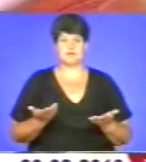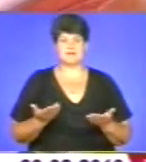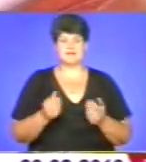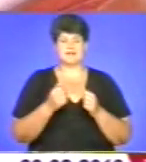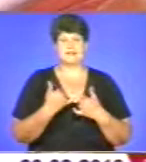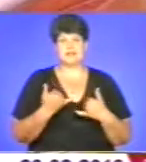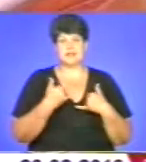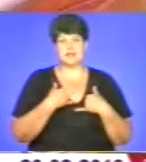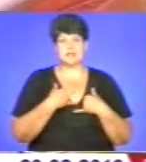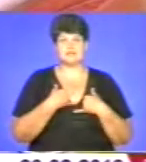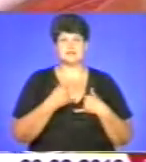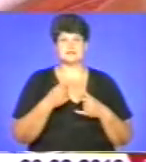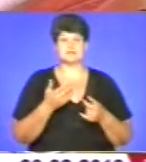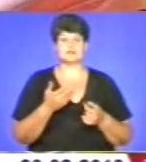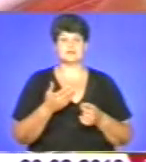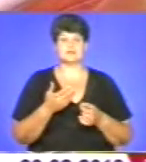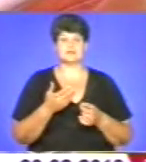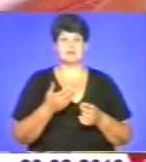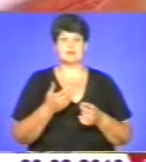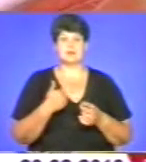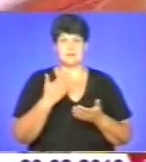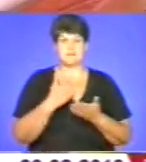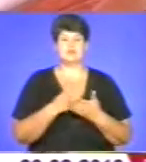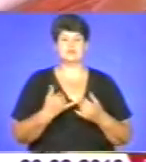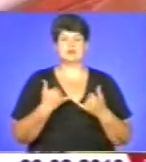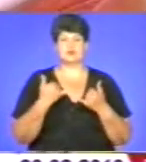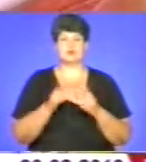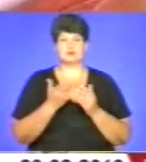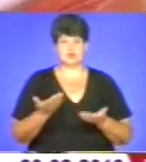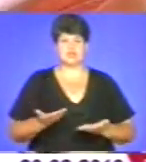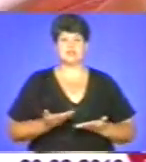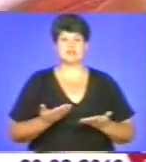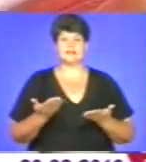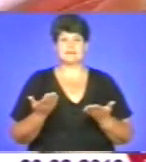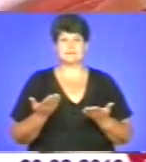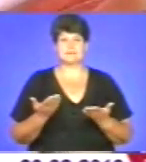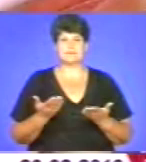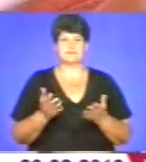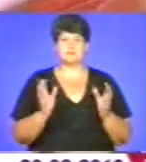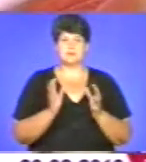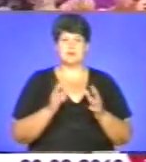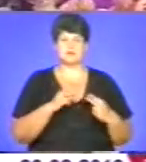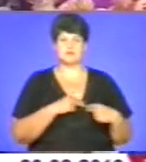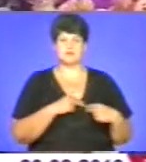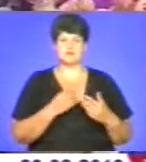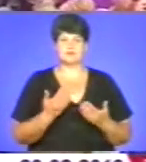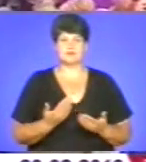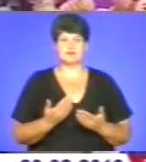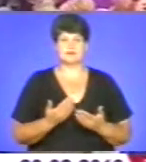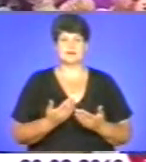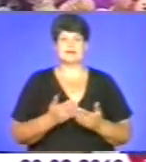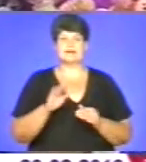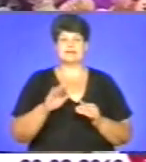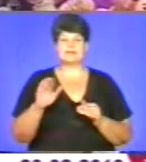нас все. Ми маємо для кого жити, маємо для кого дбати, працювати. Діти – сенс